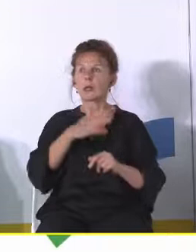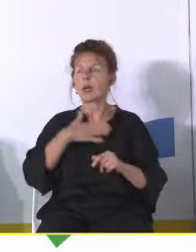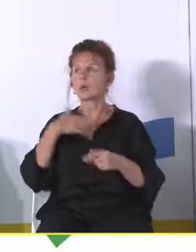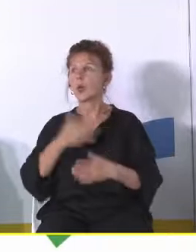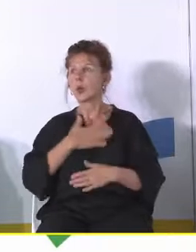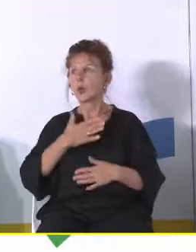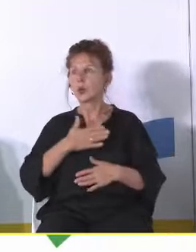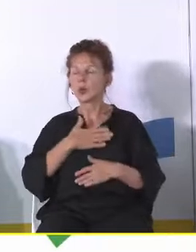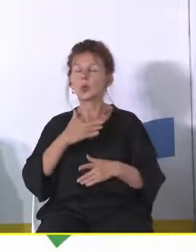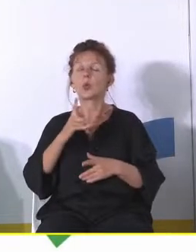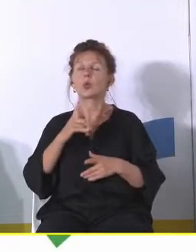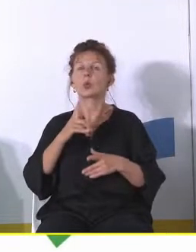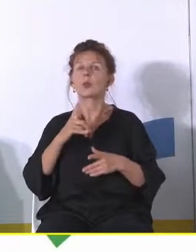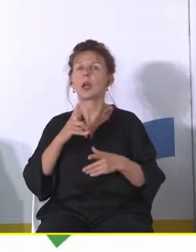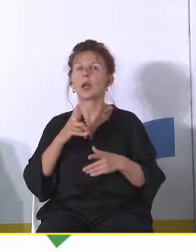takie że jakby